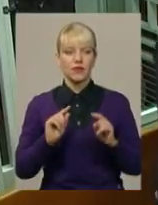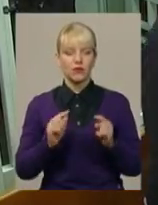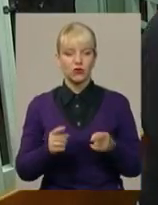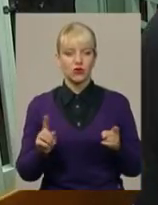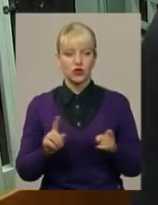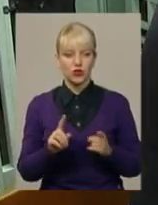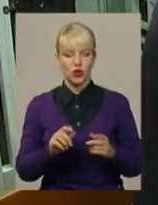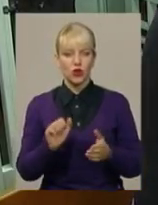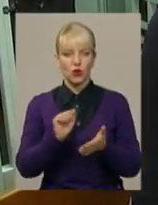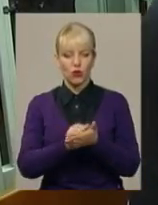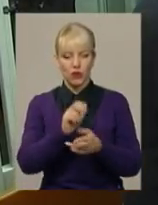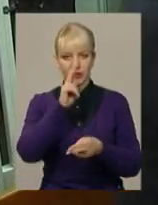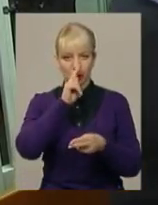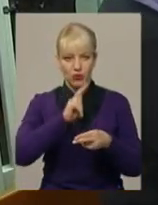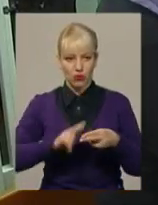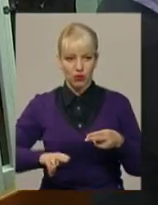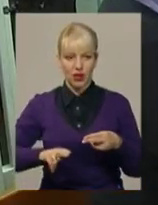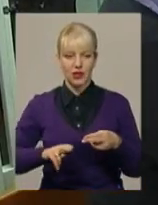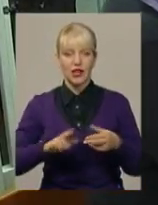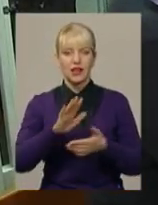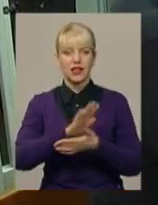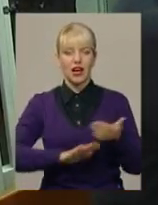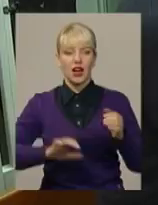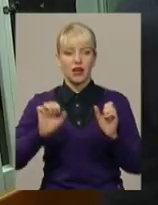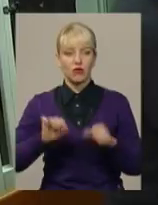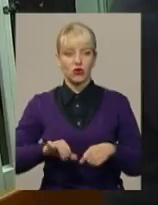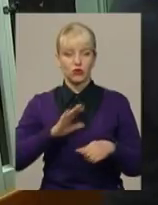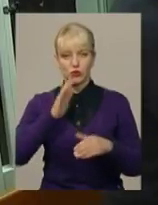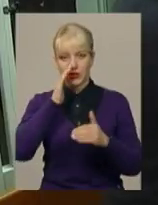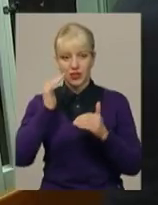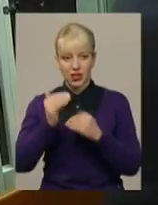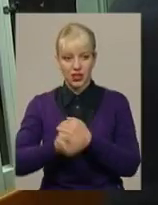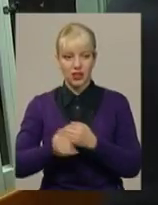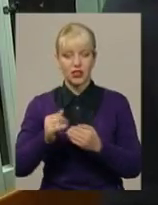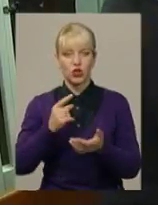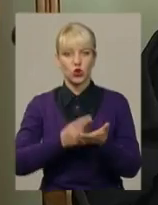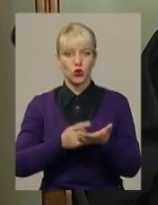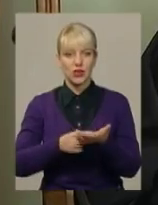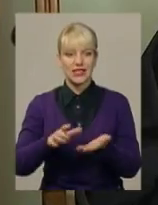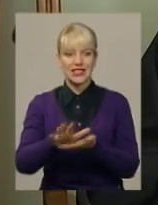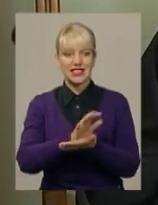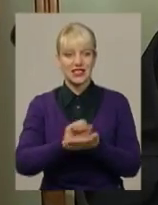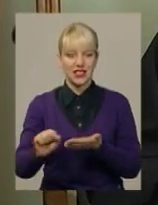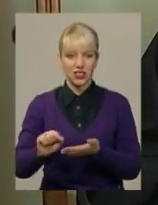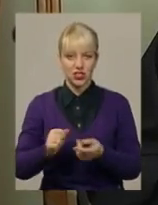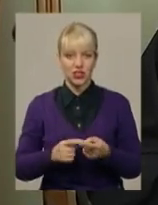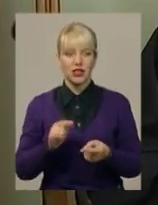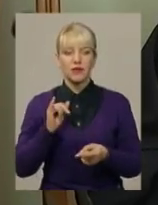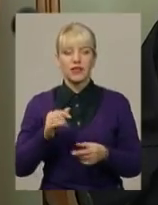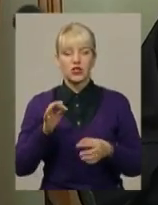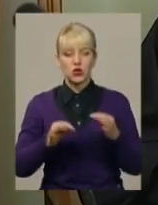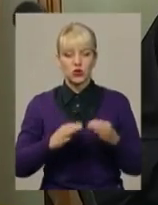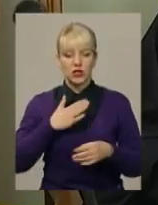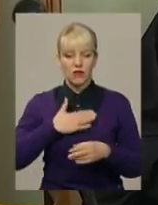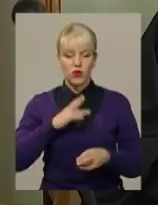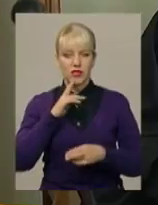документи пропали, вони далі можуть бути скриті і докази знищені. Суд у задоволенні скарги і з